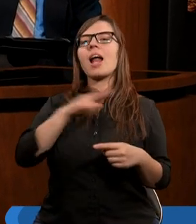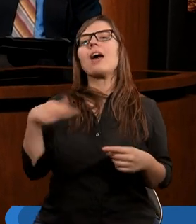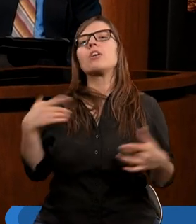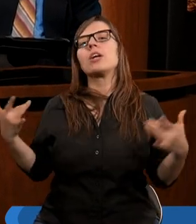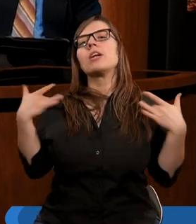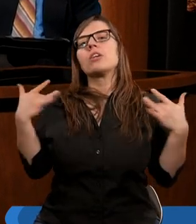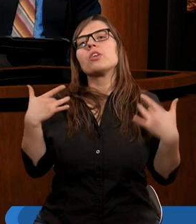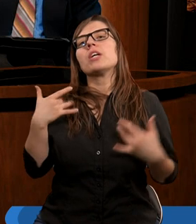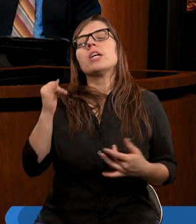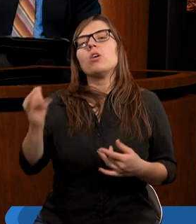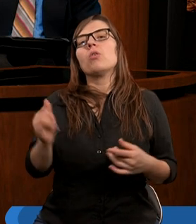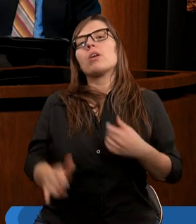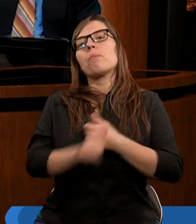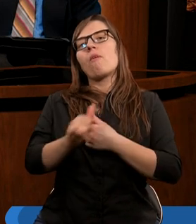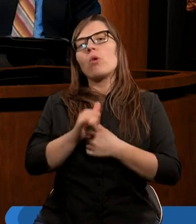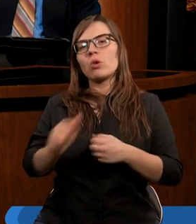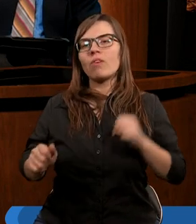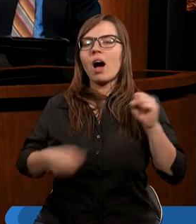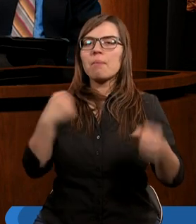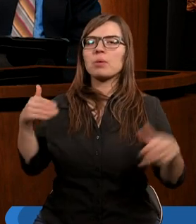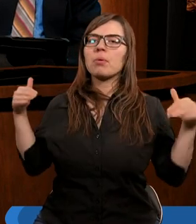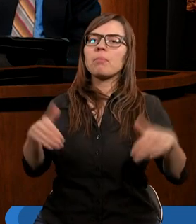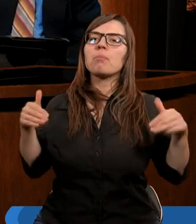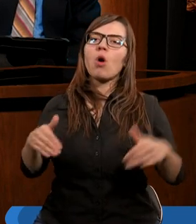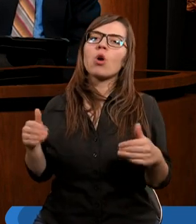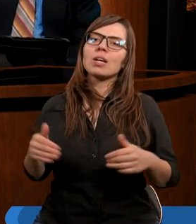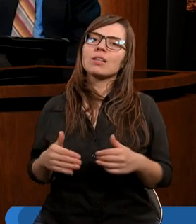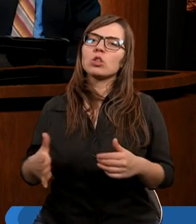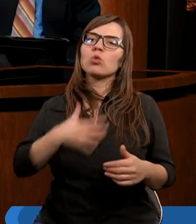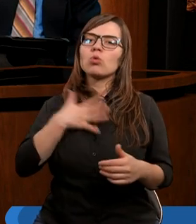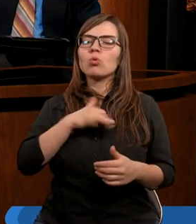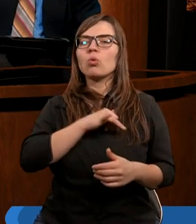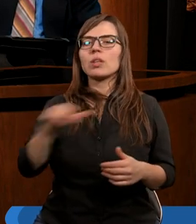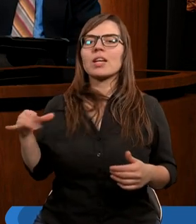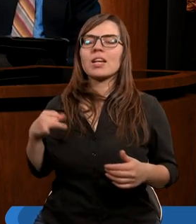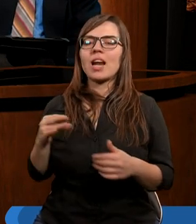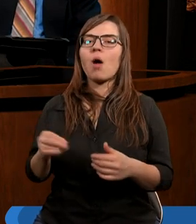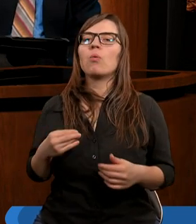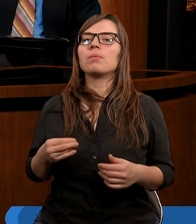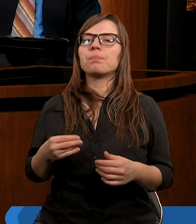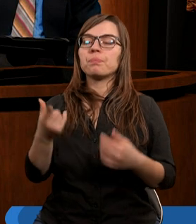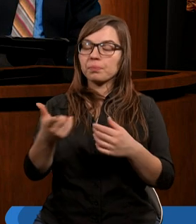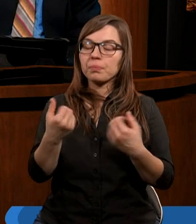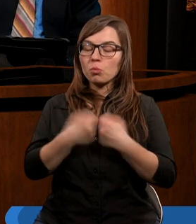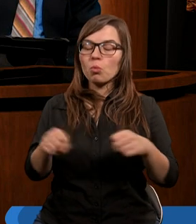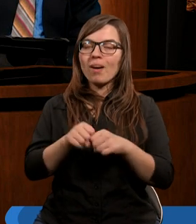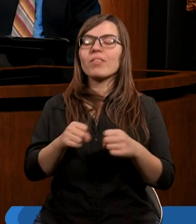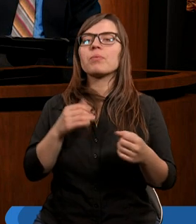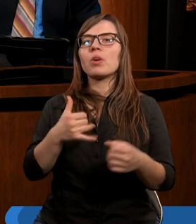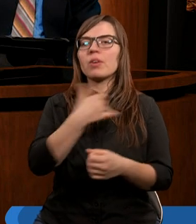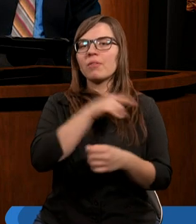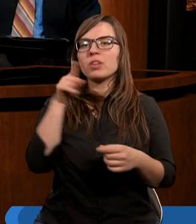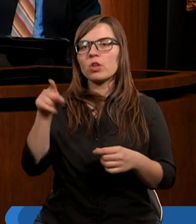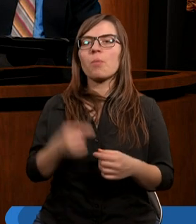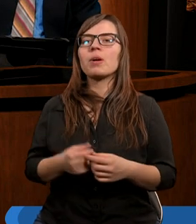życie i spowodował, abyśmy mogli czuć się odkupionymi i usprawiedliwionymi przez